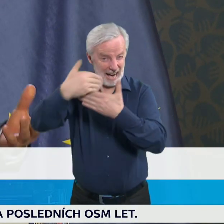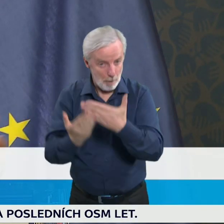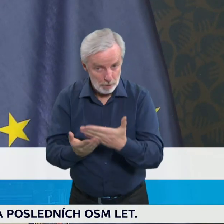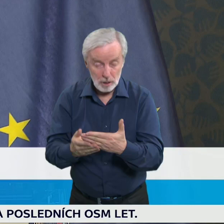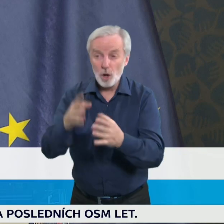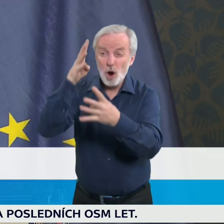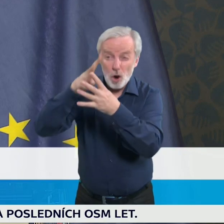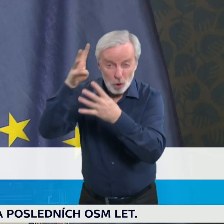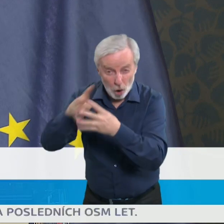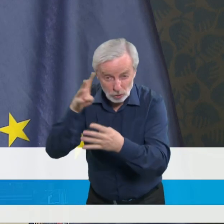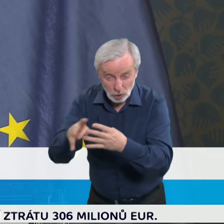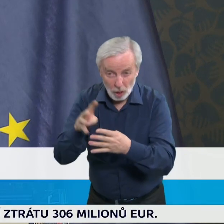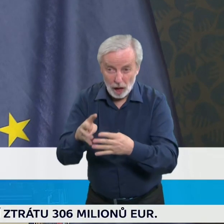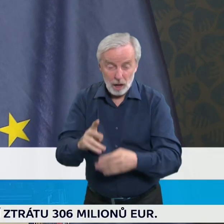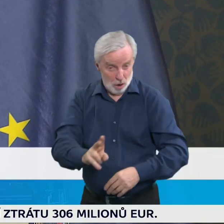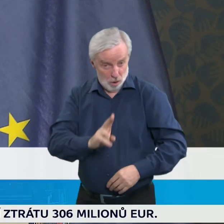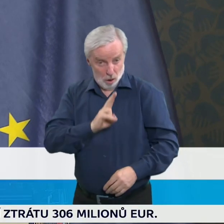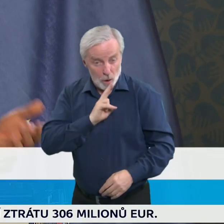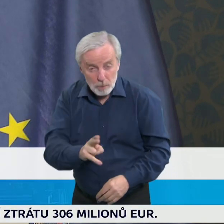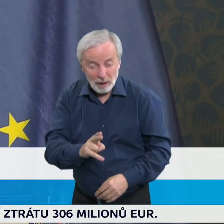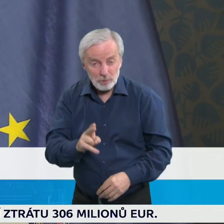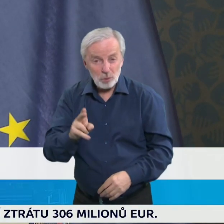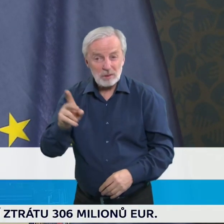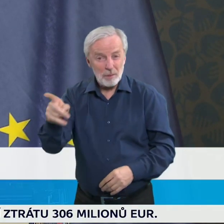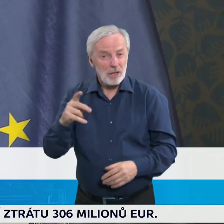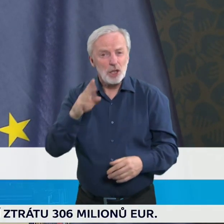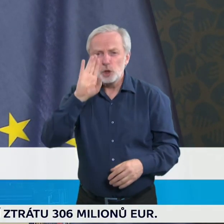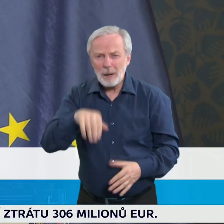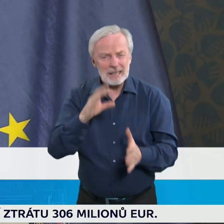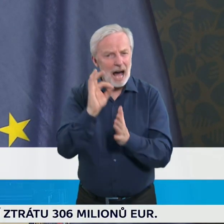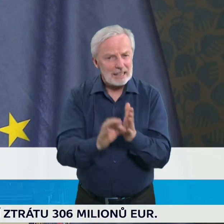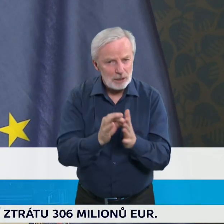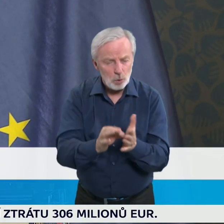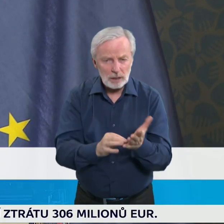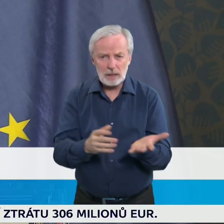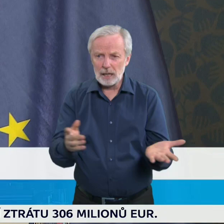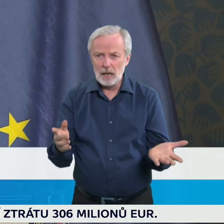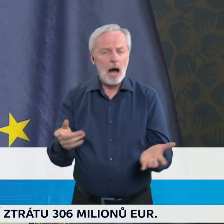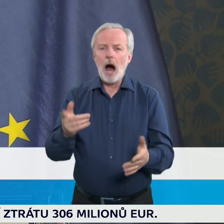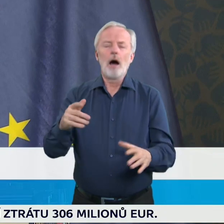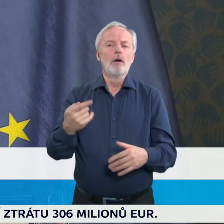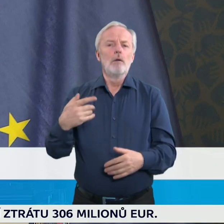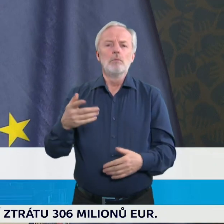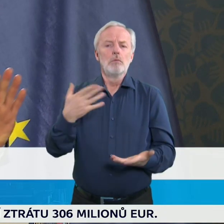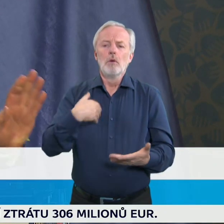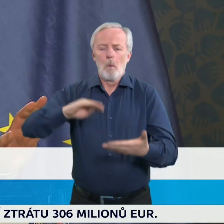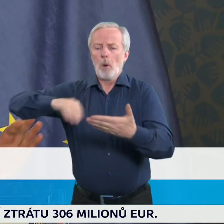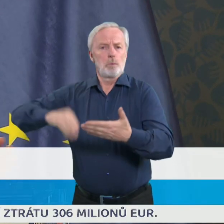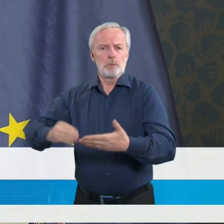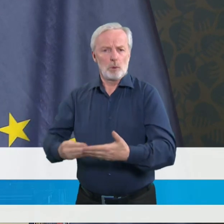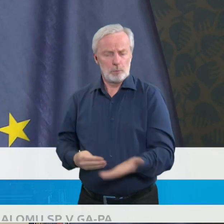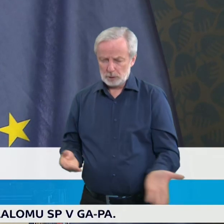informaci od, dejme tomu, jednoho člověka, kterou jsme zatím nějak nepotvrdili. ji